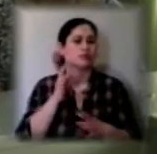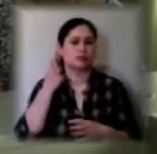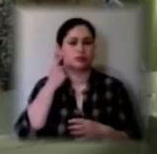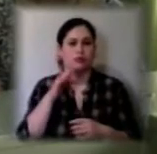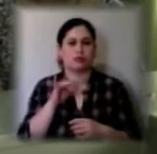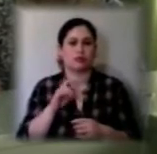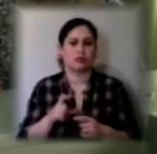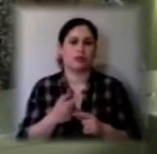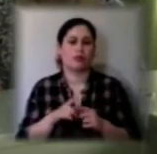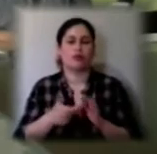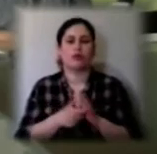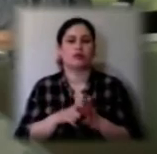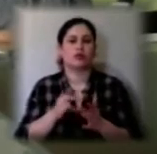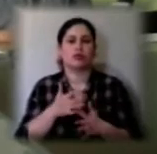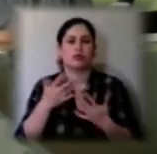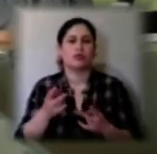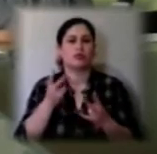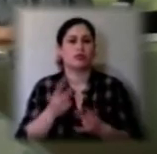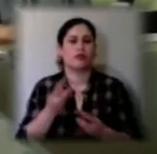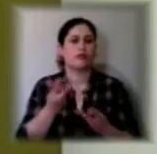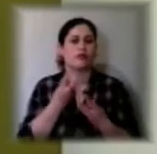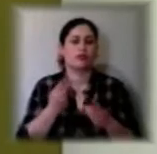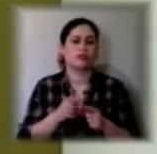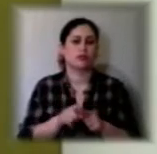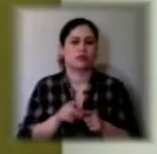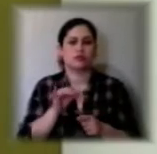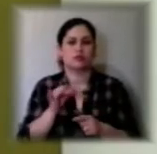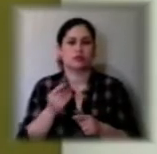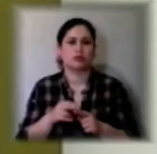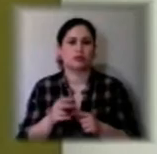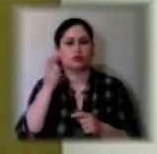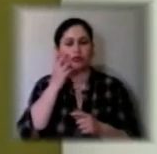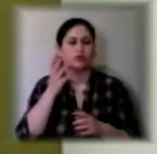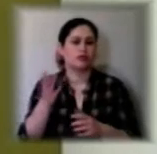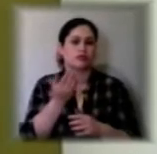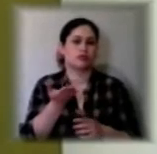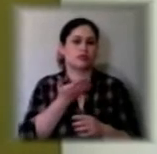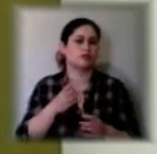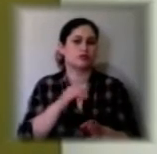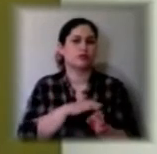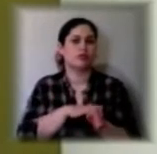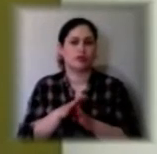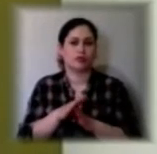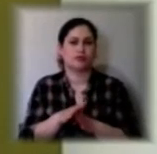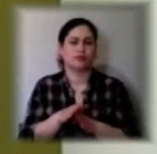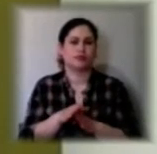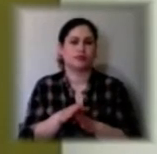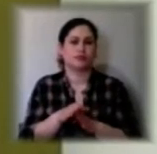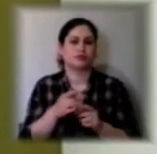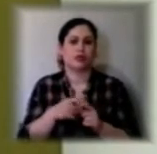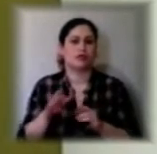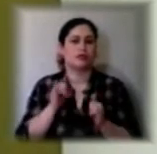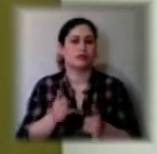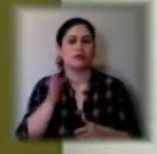У квартирі, яку найбільше пошкодив вогонь, така ситуація. Чорне все везде повністю. Чорне все усюди, все залито водою,